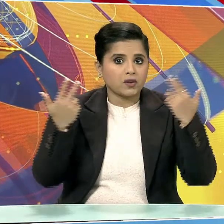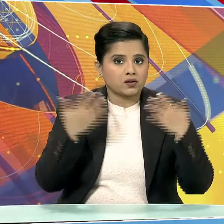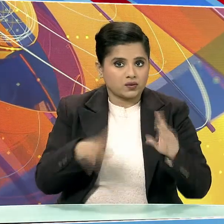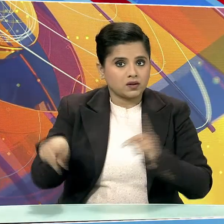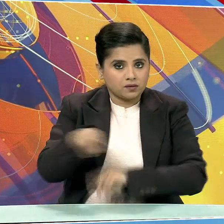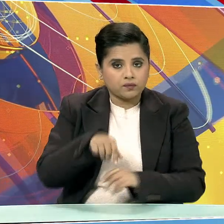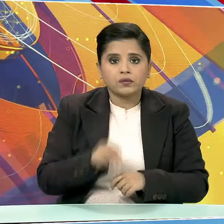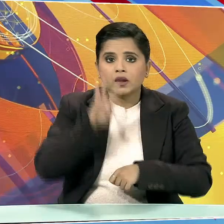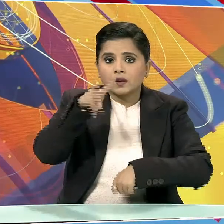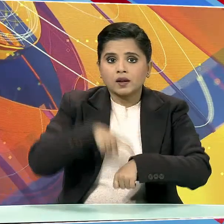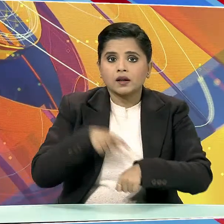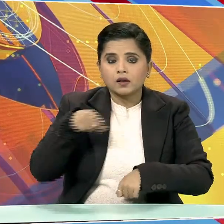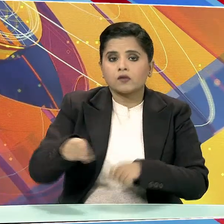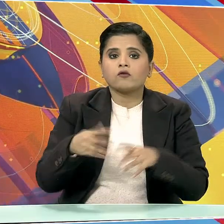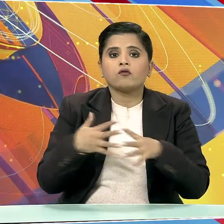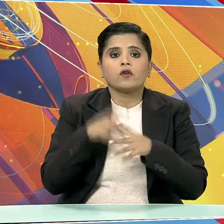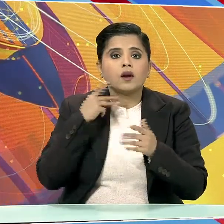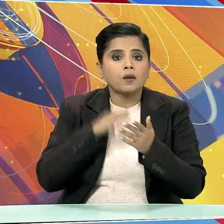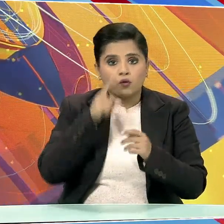है।